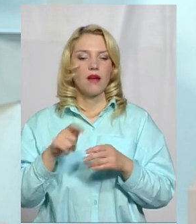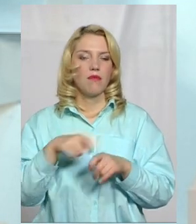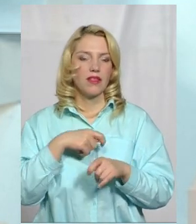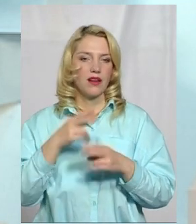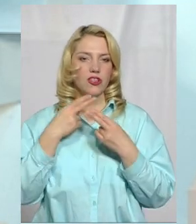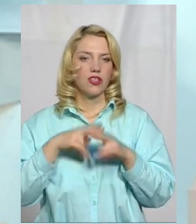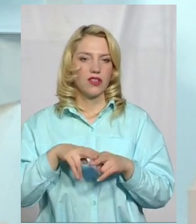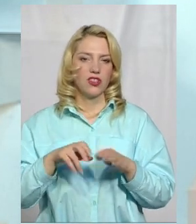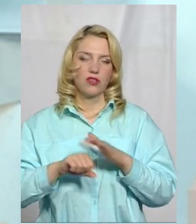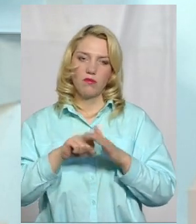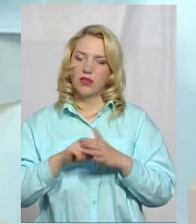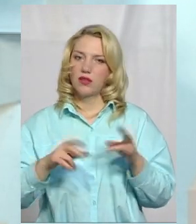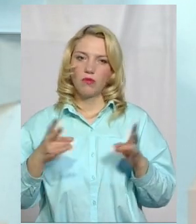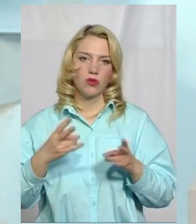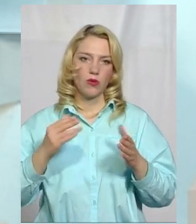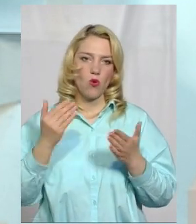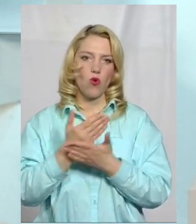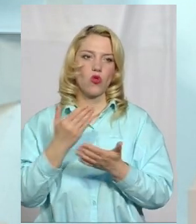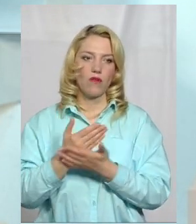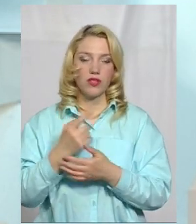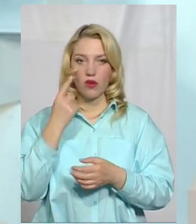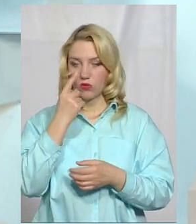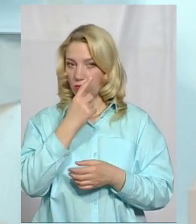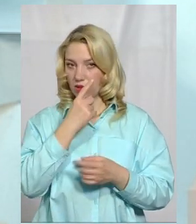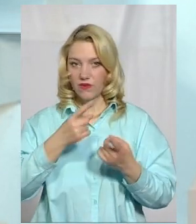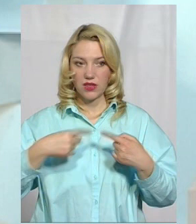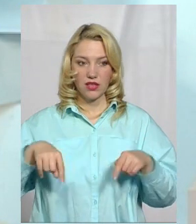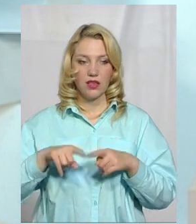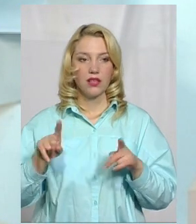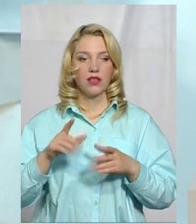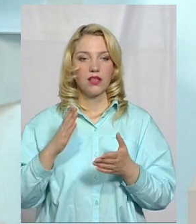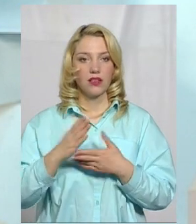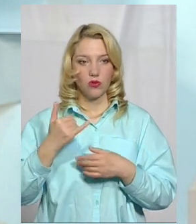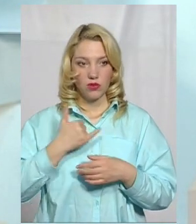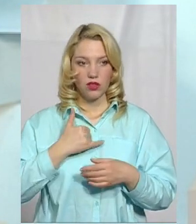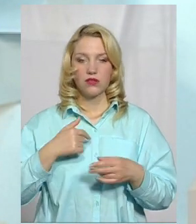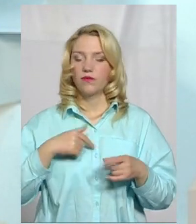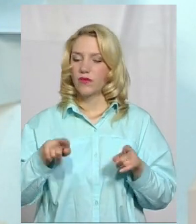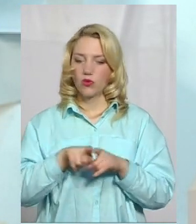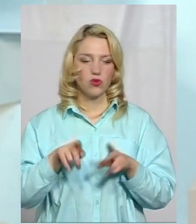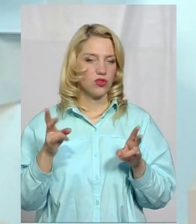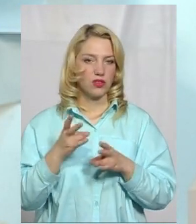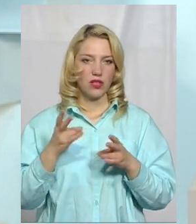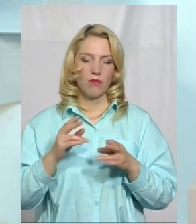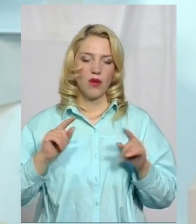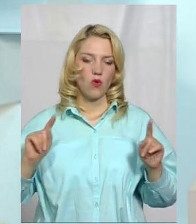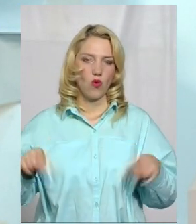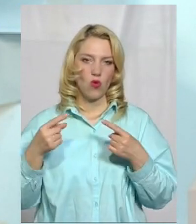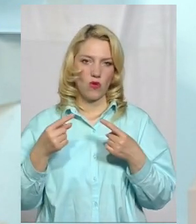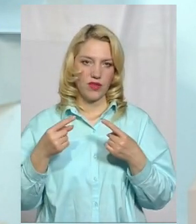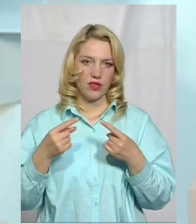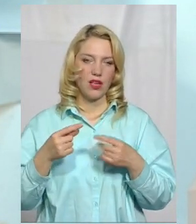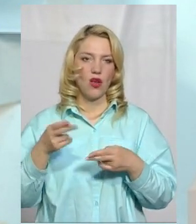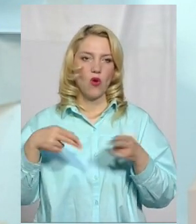потребує оновлення. Офтальмологічне відділення, яке у нас є, також нам потрібно оновити операційну, так як